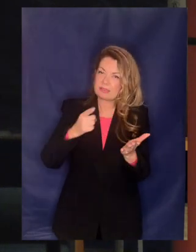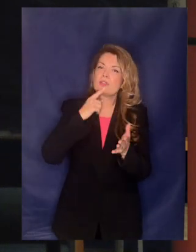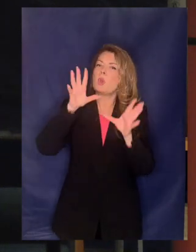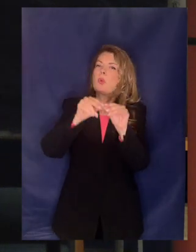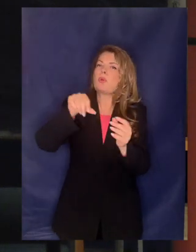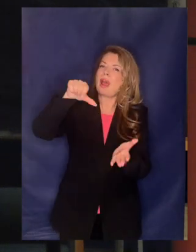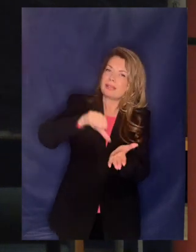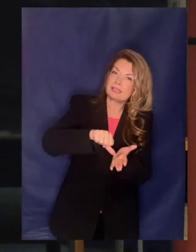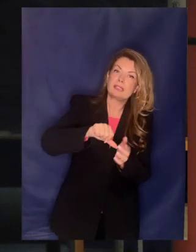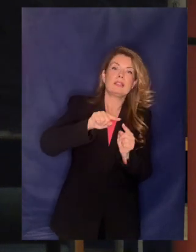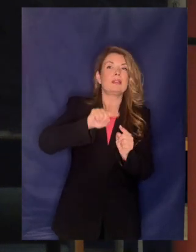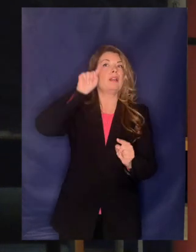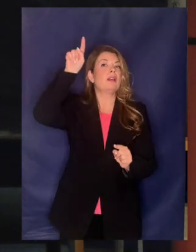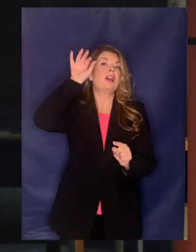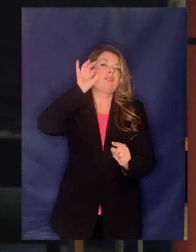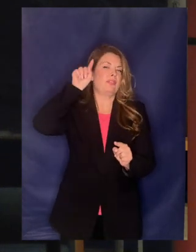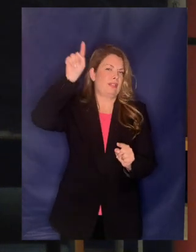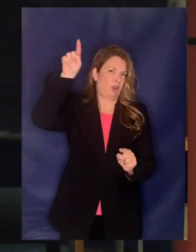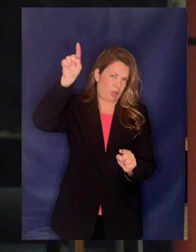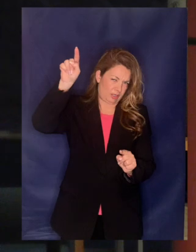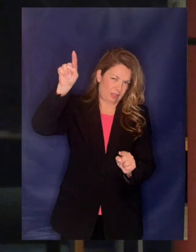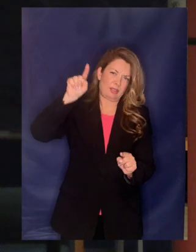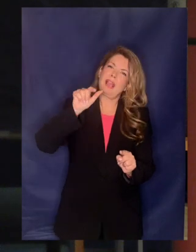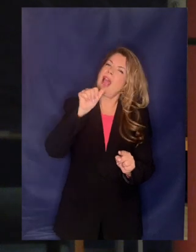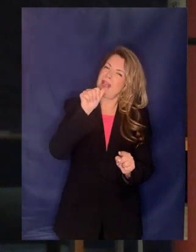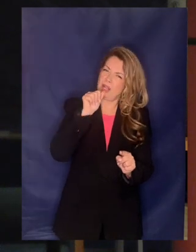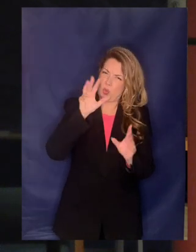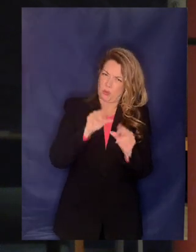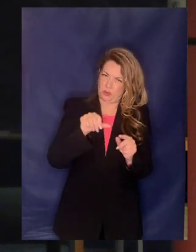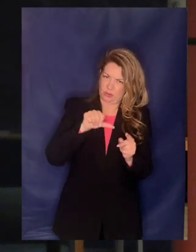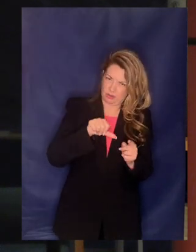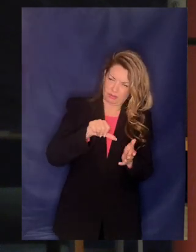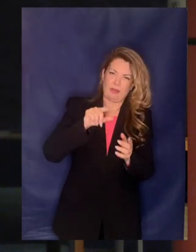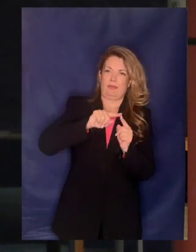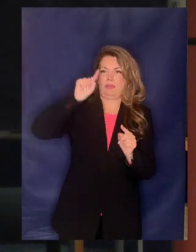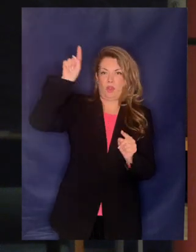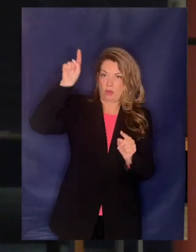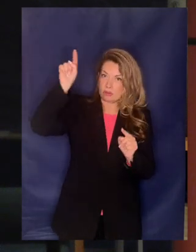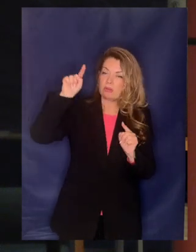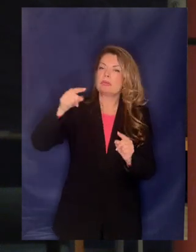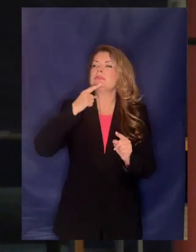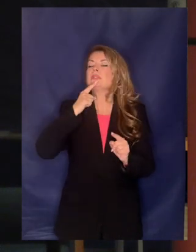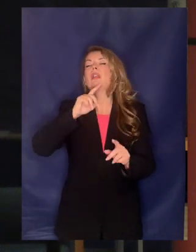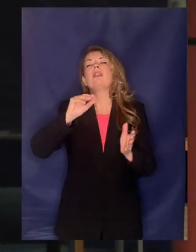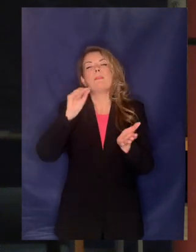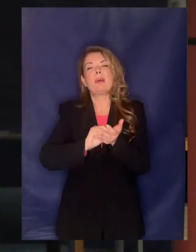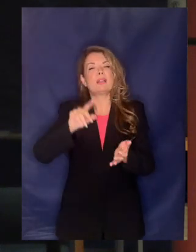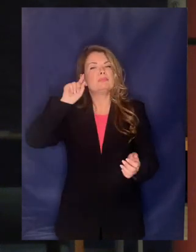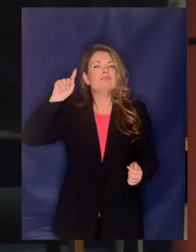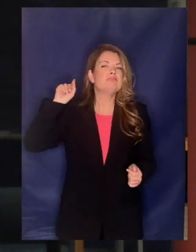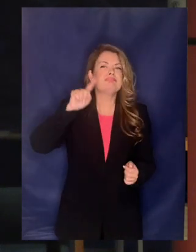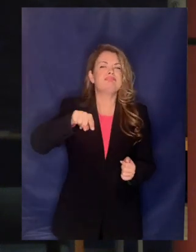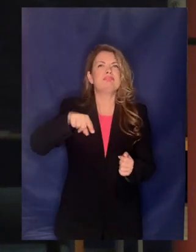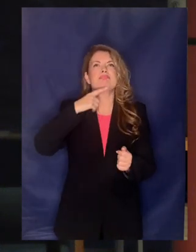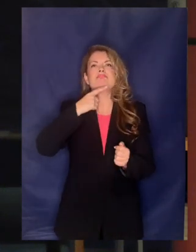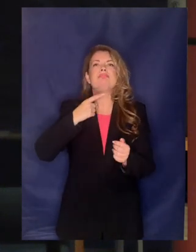Αττική όσο και τη Θεσσαλονίκη με τις οποίες κραίνονται πάλι όσα τις συνταγματικές στα προηγούμενα άρθρα που σας είπα οι ενόγω